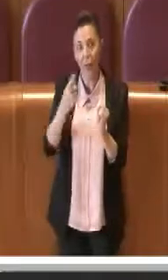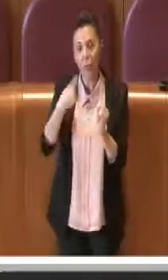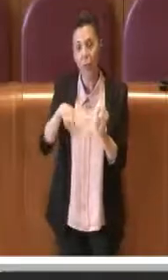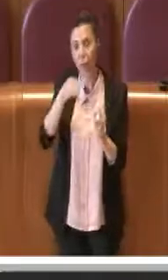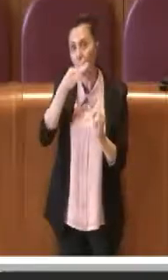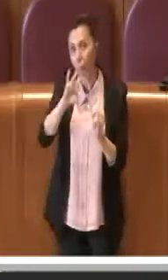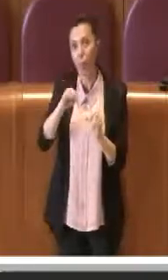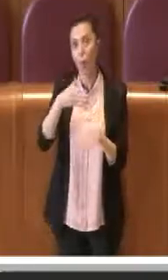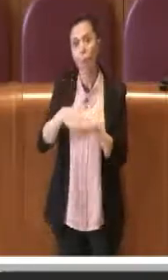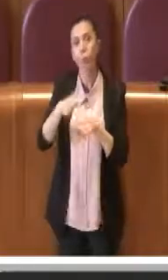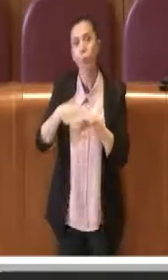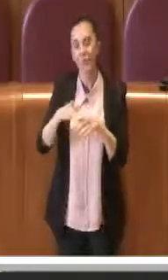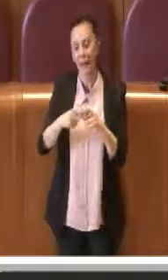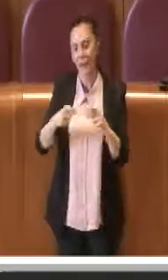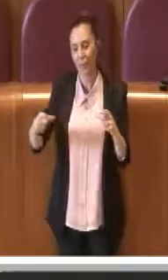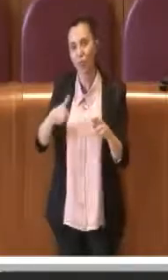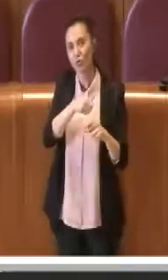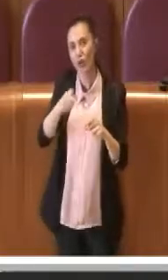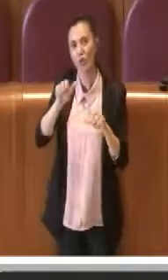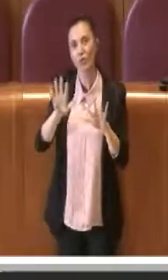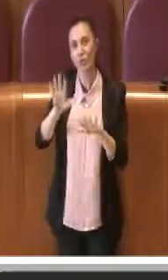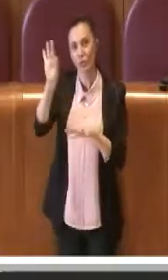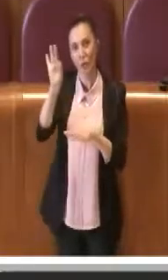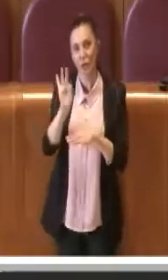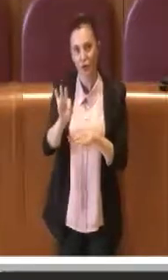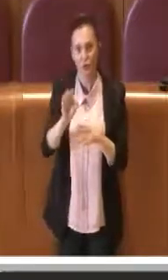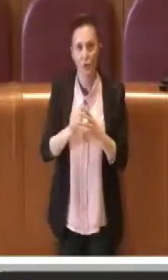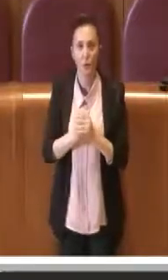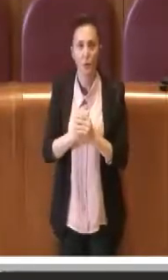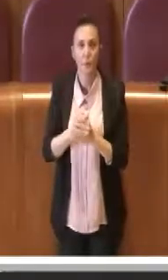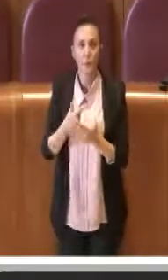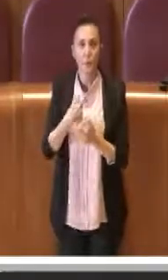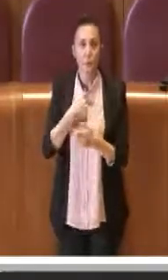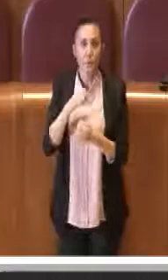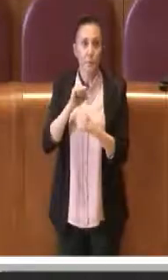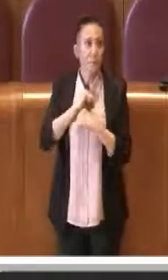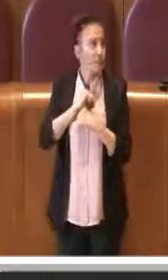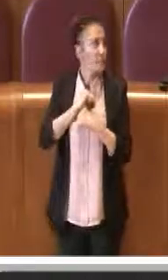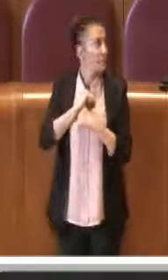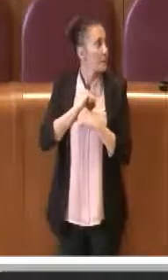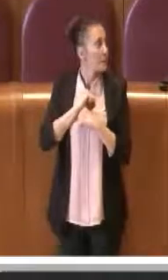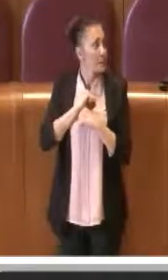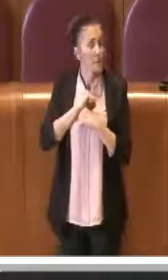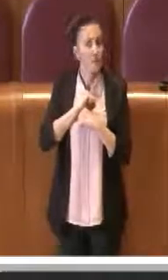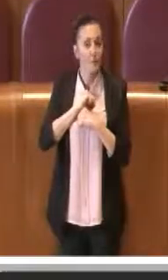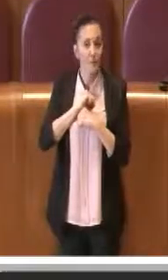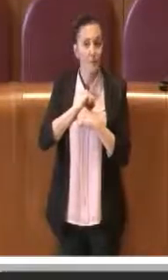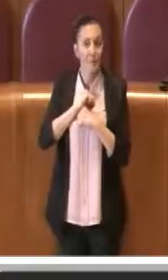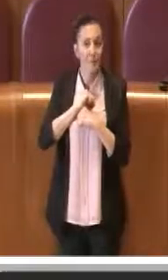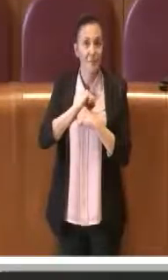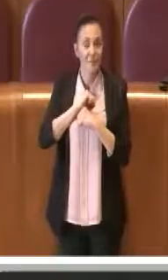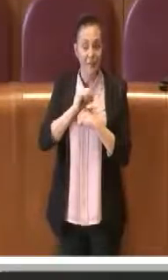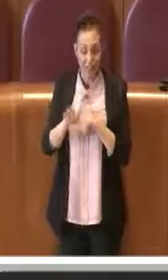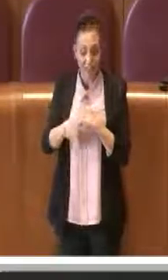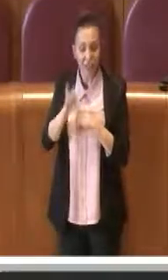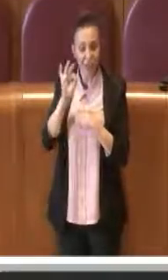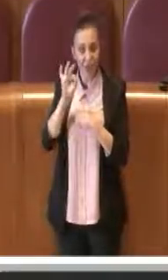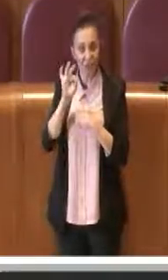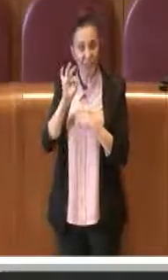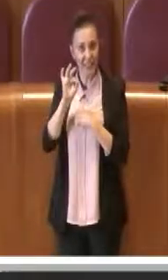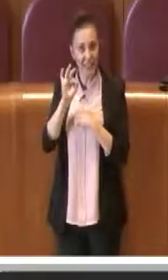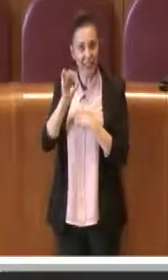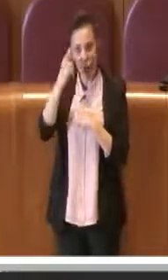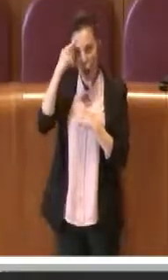soffrire di questo super bonus 110 per cento io credo che l'intento e la direzione siano